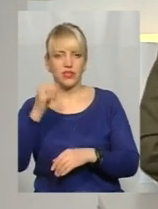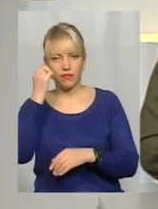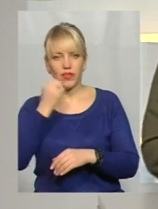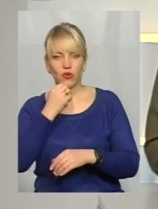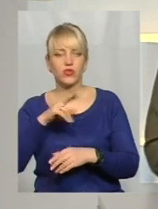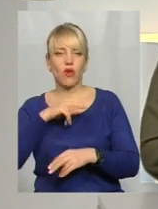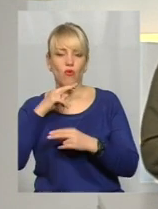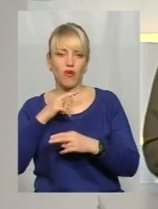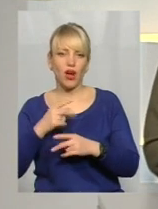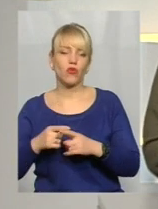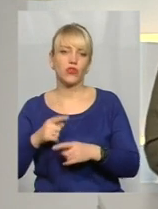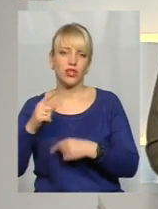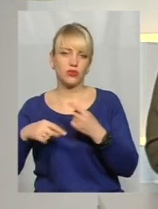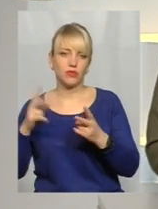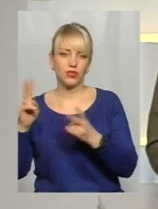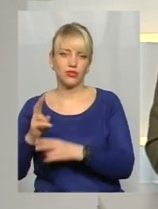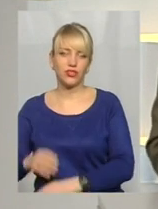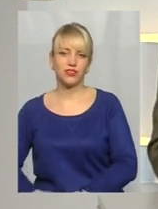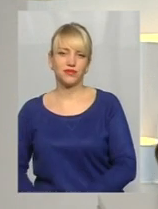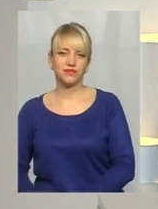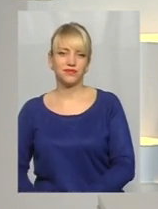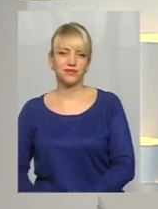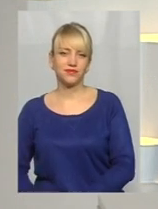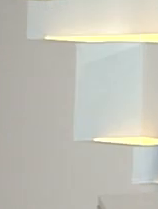увагу і за участь. Побачимось уже невдовзі.